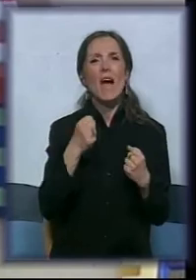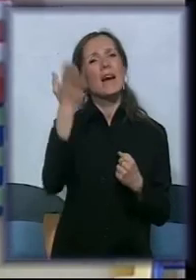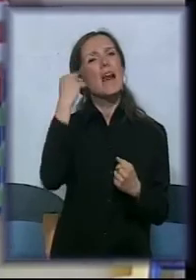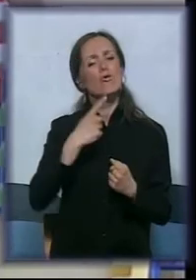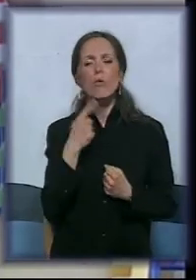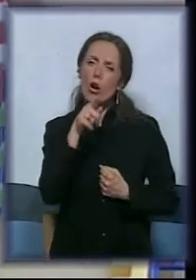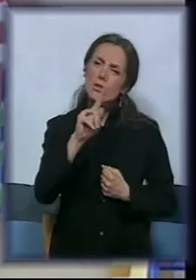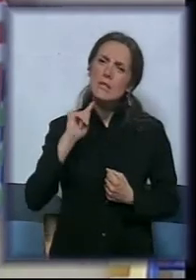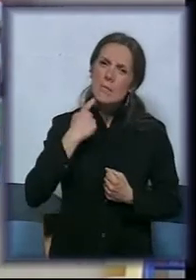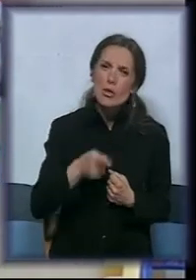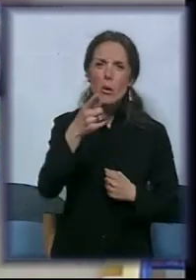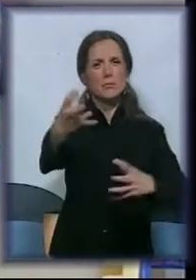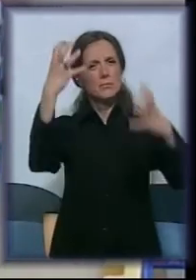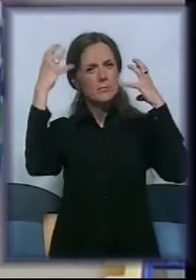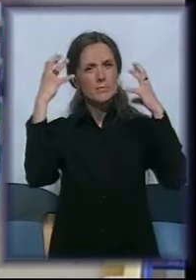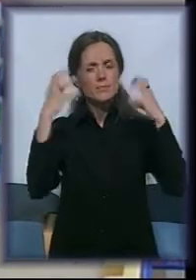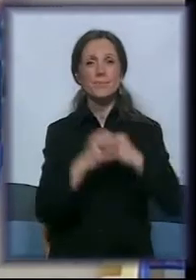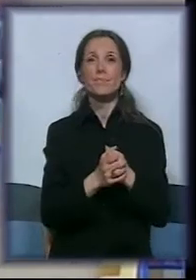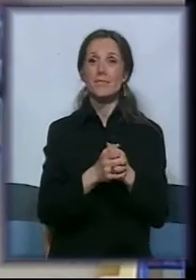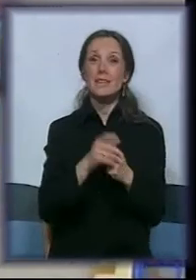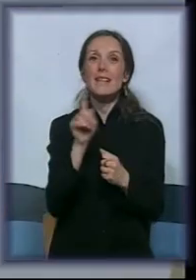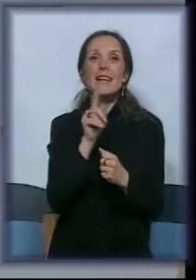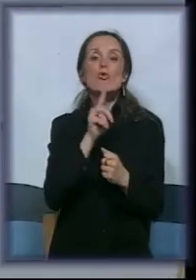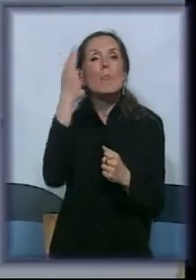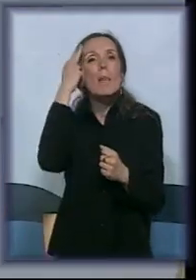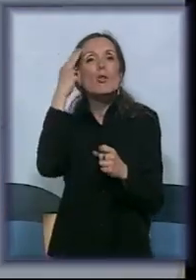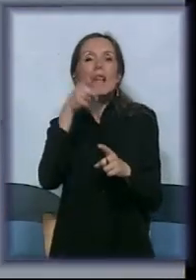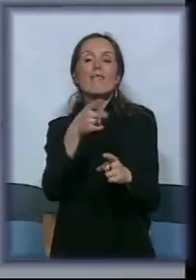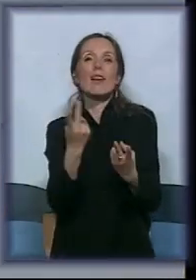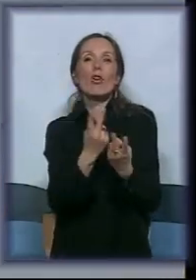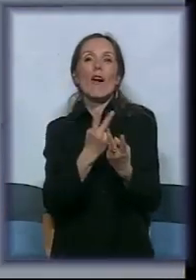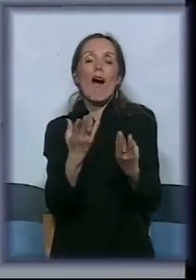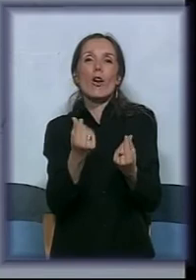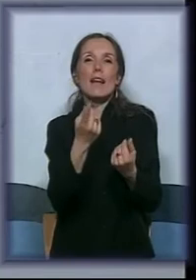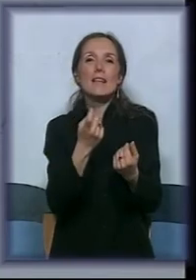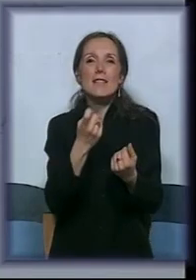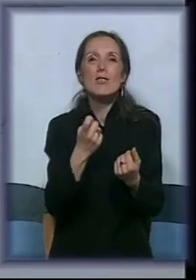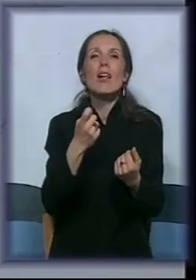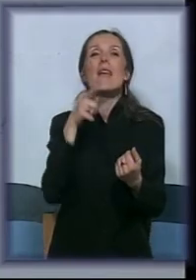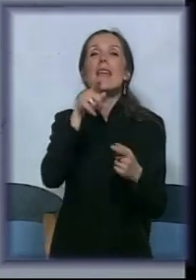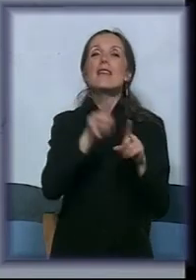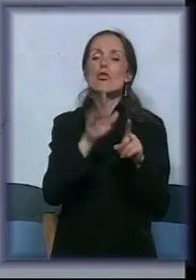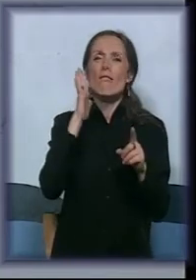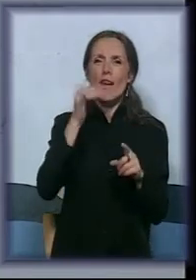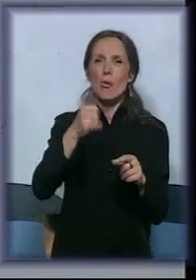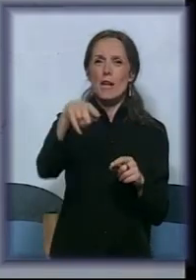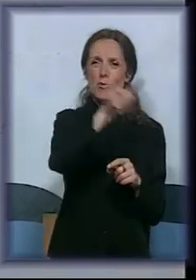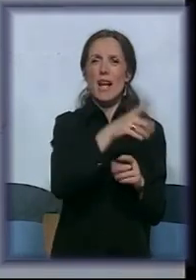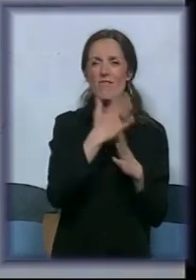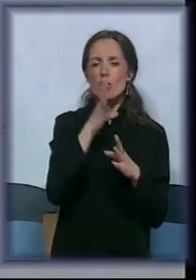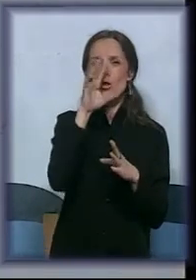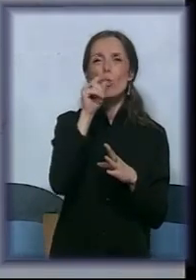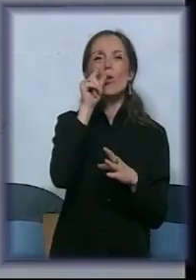to nešto, nisu prepoznavali, kao što verujem da ljudi još uvijek razmišljaju o tome šta je to naša anđela kao skrivenu reč imala na početku,